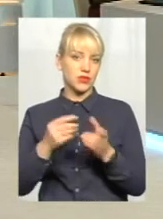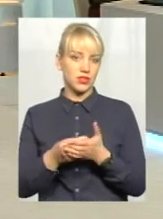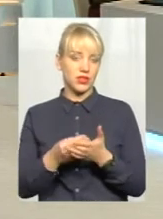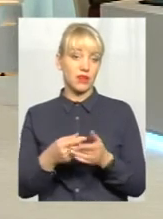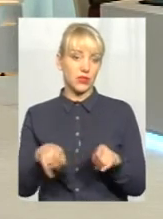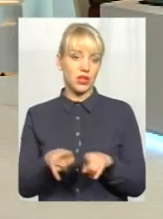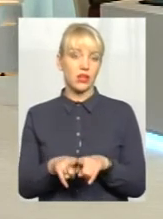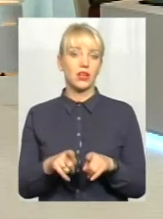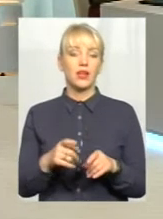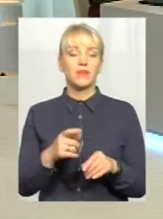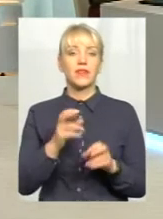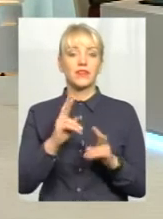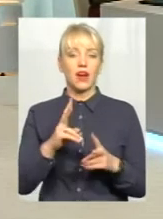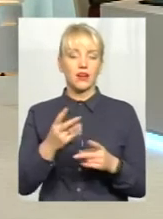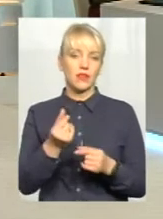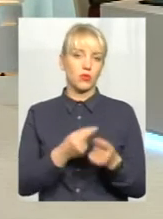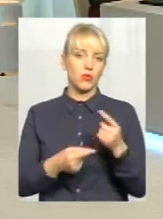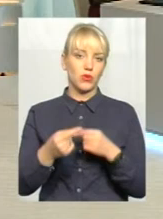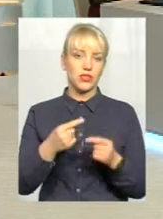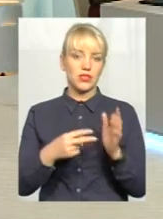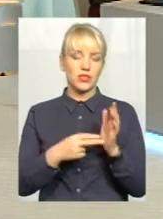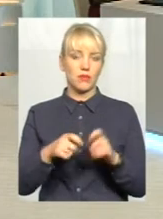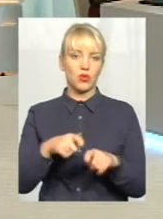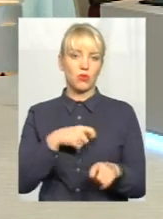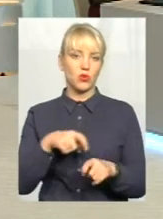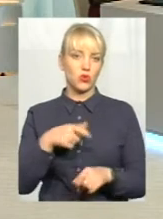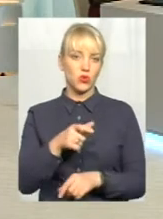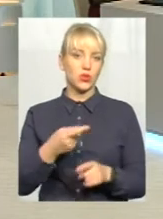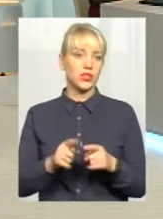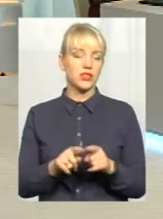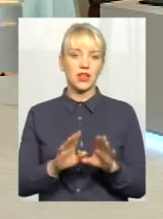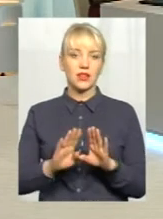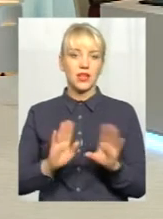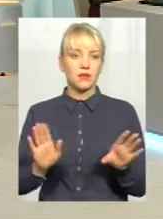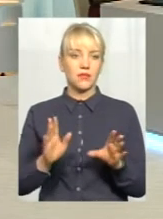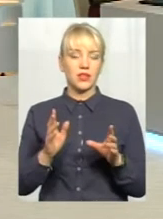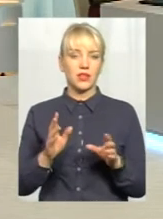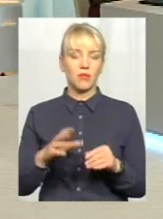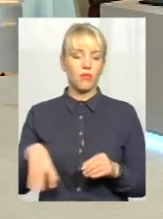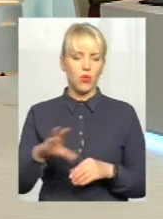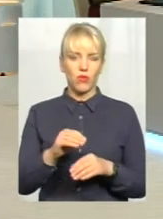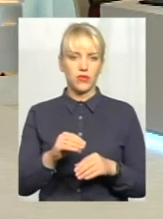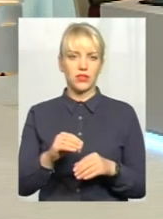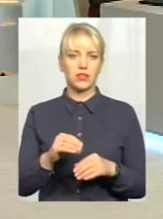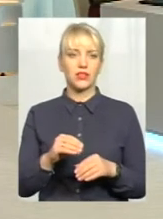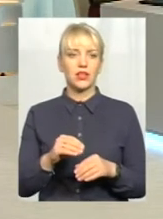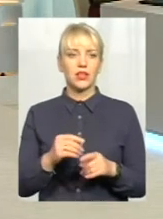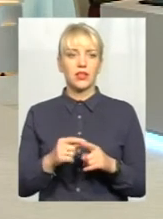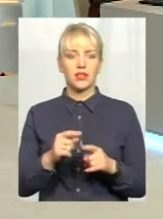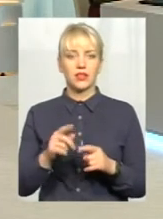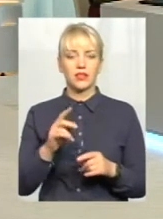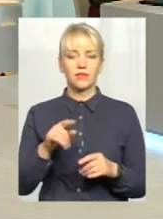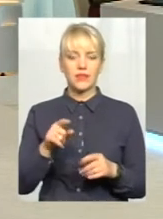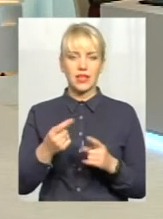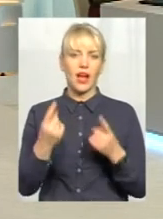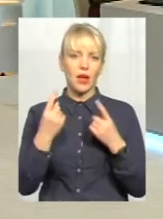капіталізації. Як окупилися ці 7 кілометрів дороги. І це не сплошний ремонт був, це капітальний ремонт. Десь ямковий,